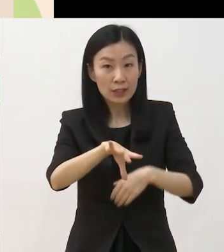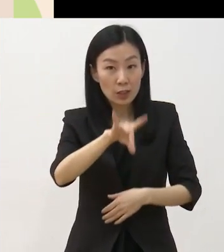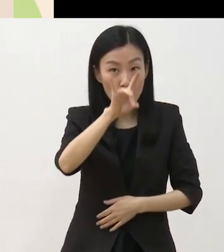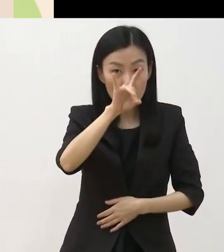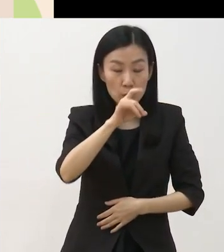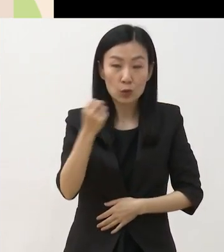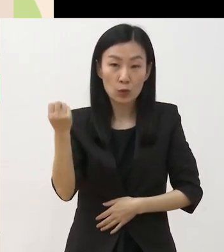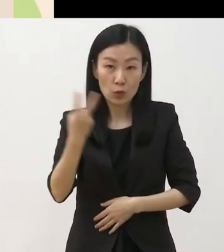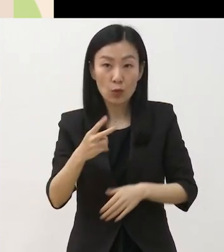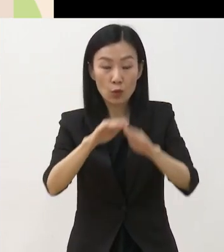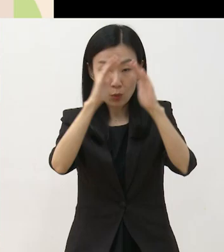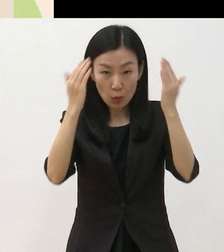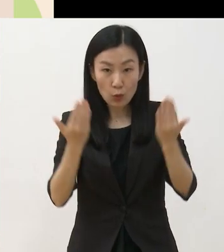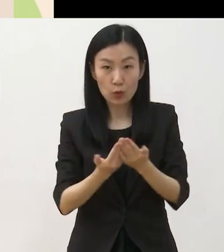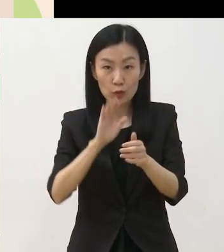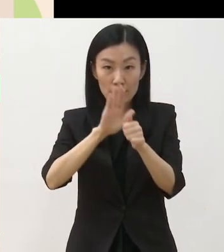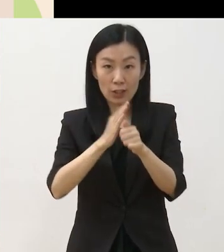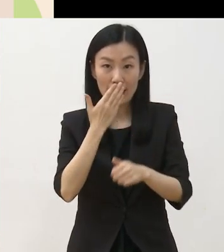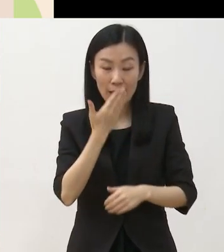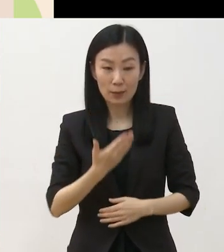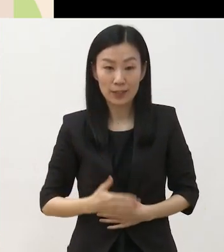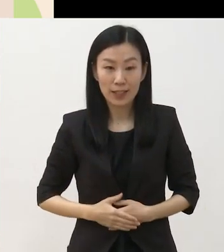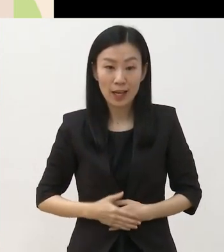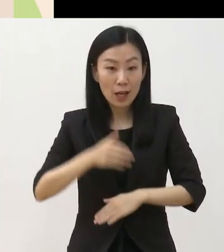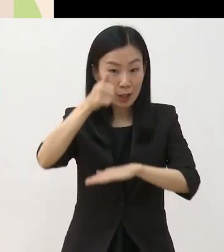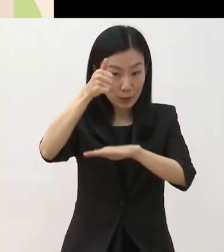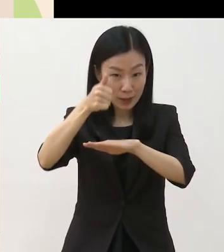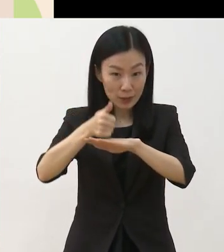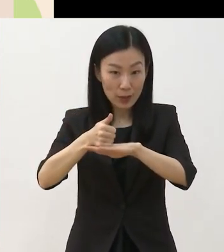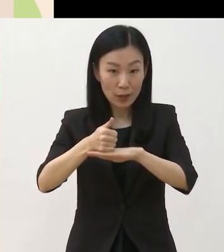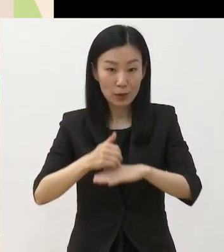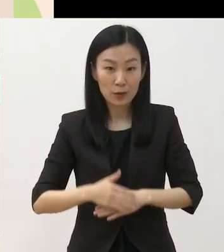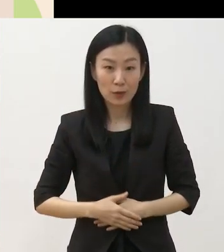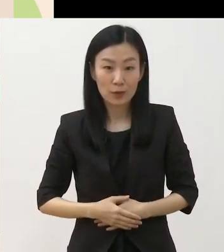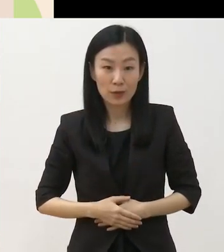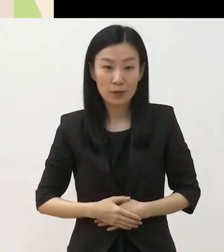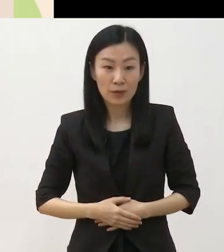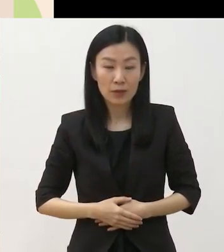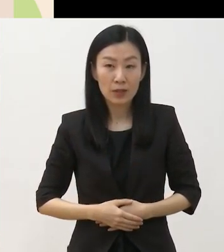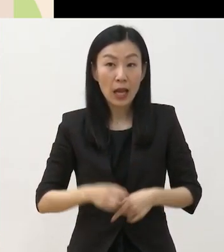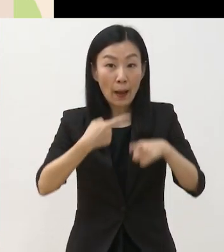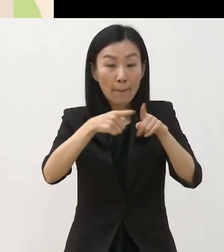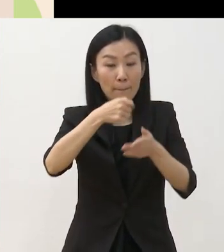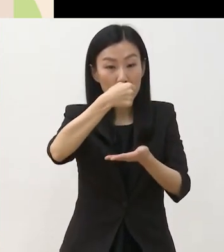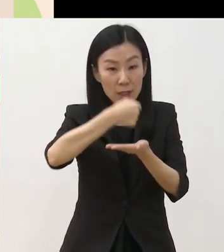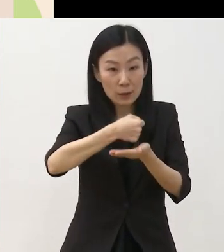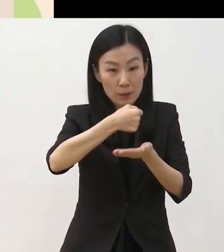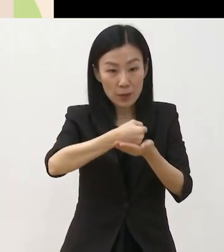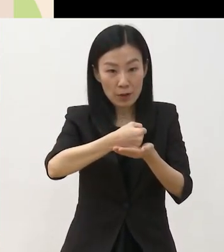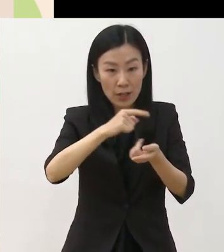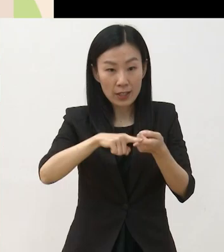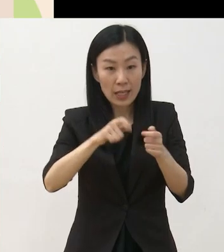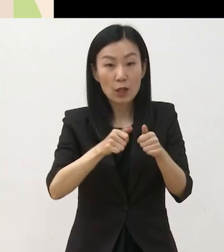지원 가능합니다 마지막으로 비평 확산 단계입니다